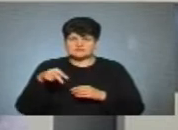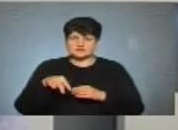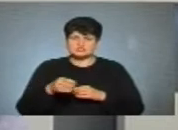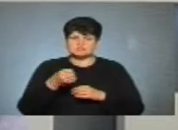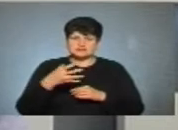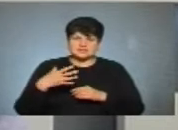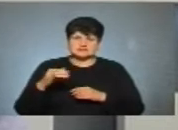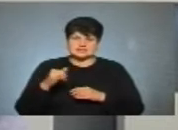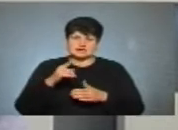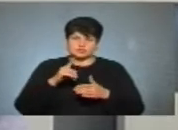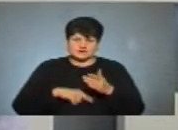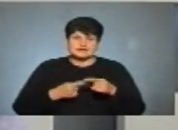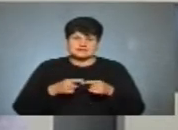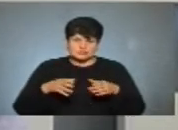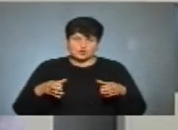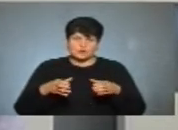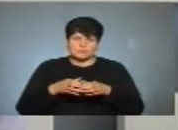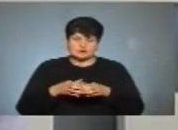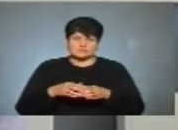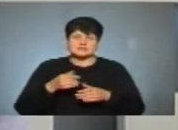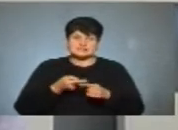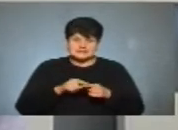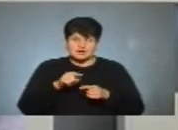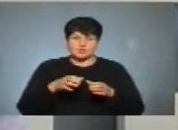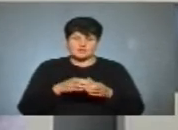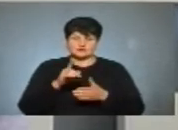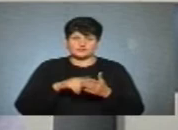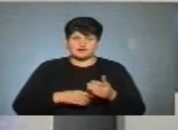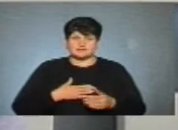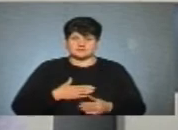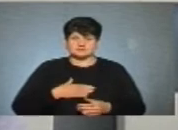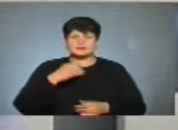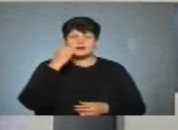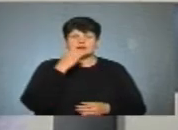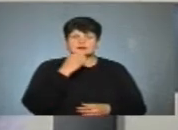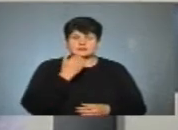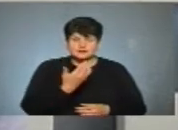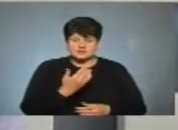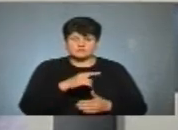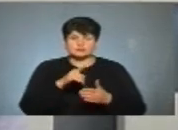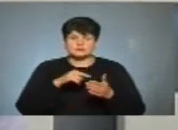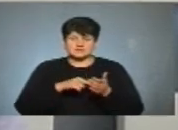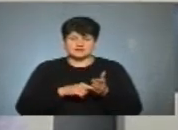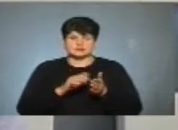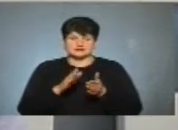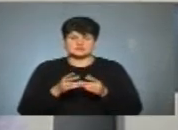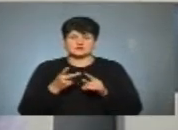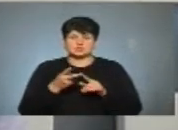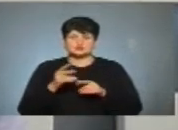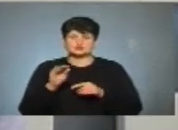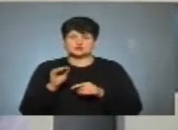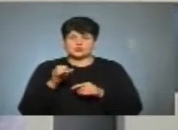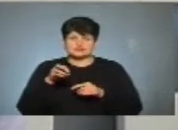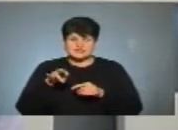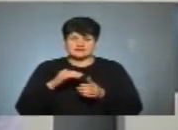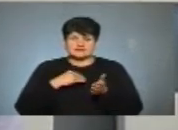І я довіряю цій команді, ця команда довіряє мені. Дякую. І питання у своєму дописі на Фейсбуці за 2 жовтня. Ви написали,